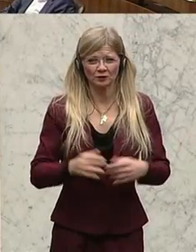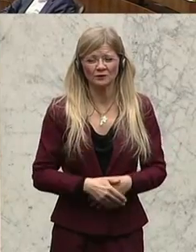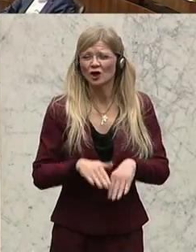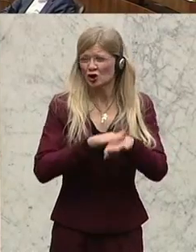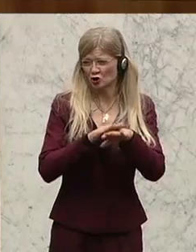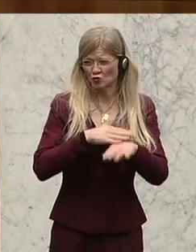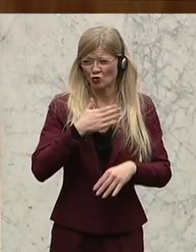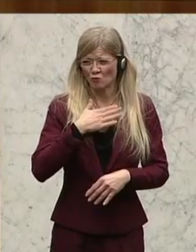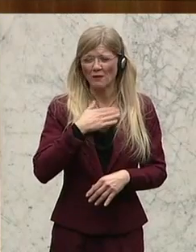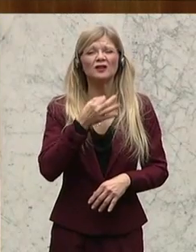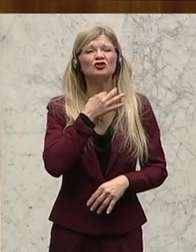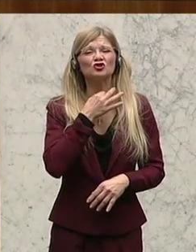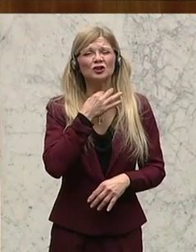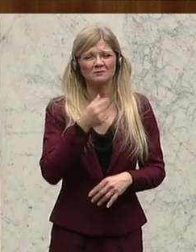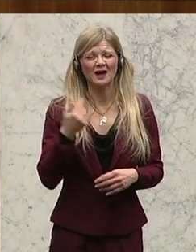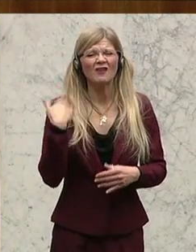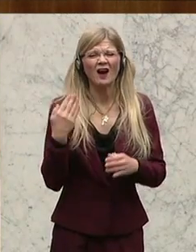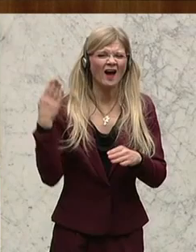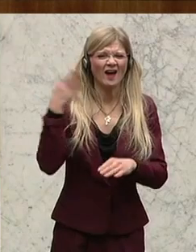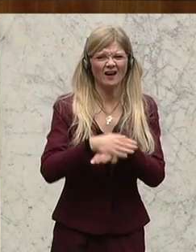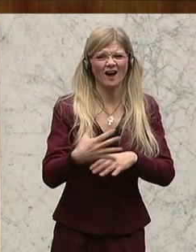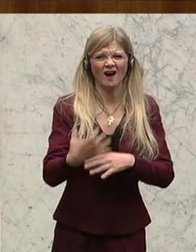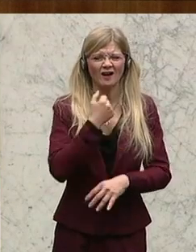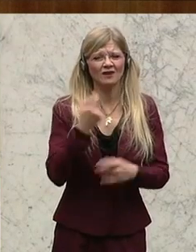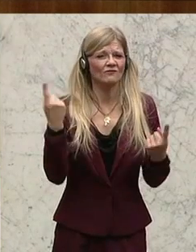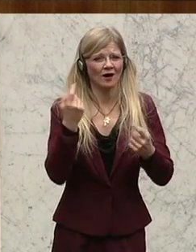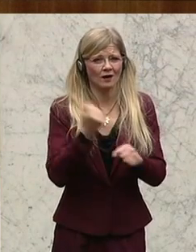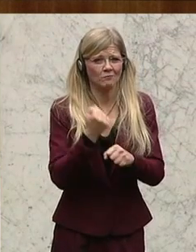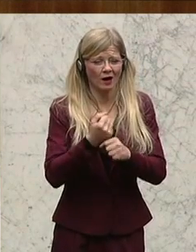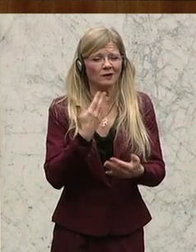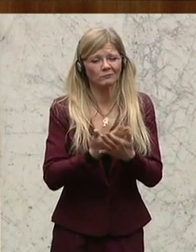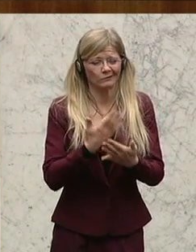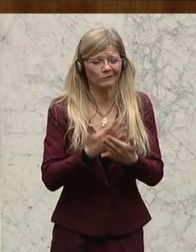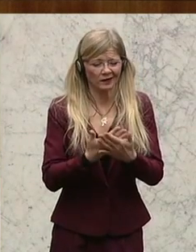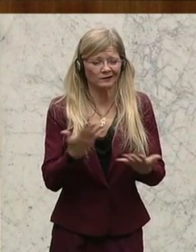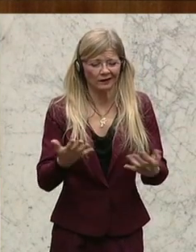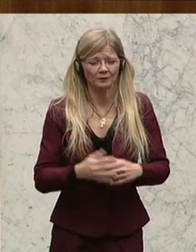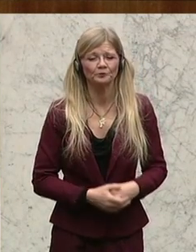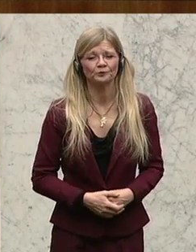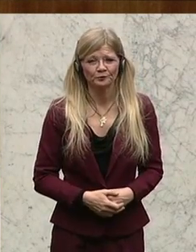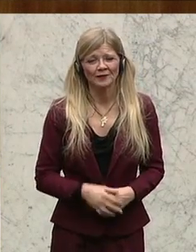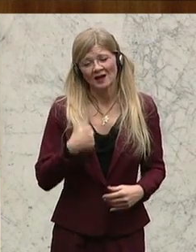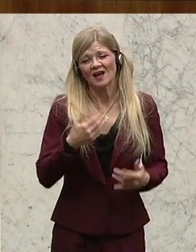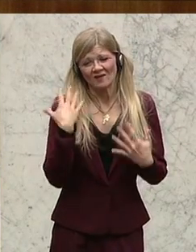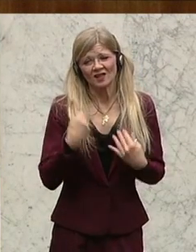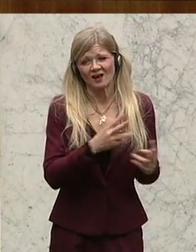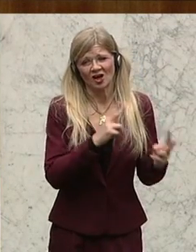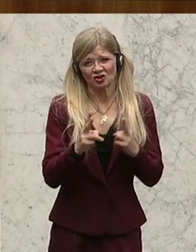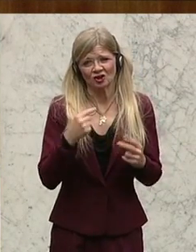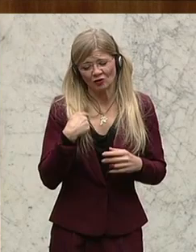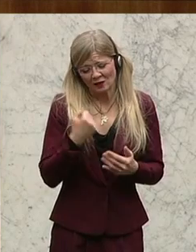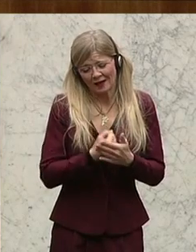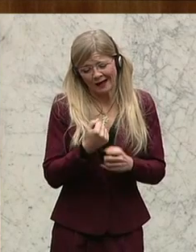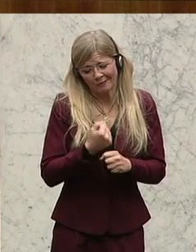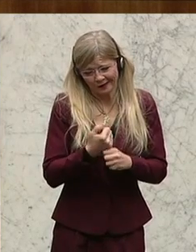auf meine Stimmbände, aber an der Bearbeitung, an der Wiederherstellung sind wir dran. So, meine Damen und Herren,